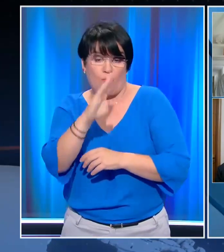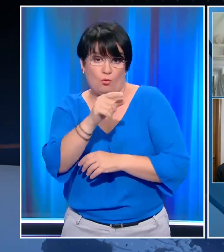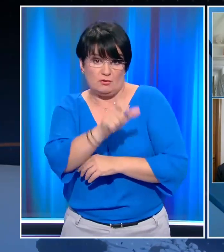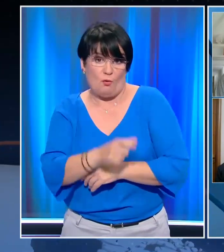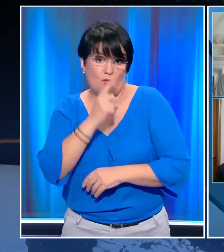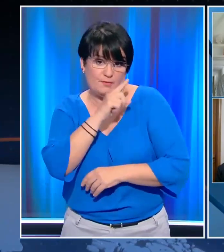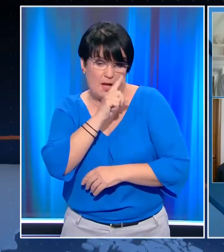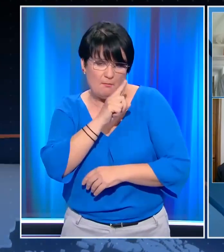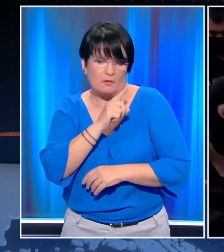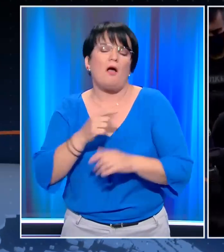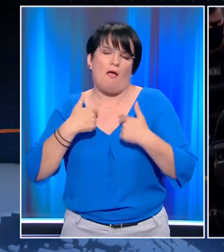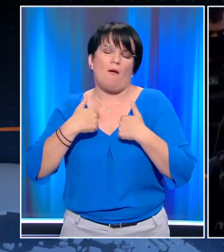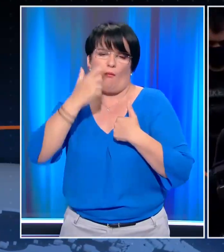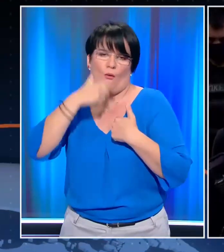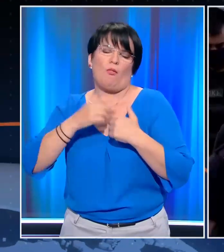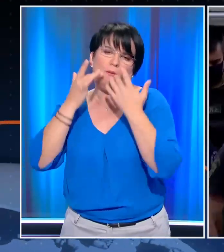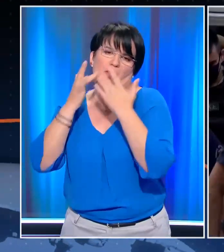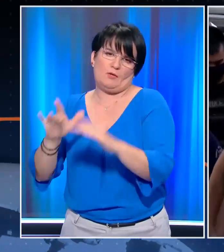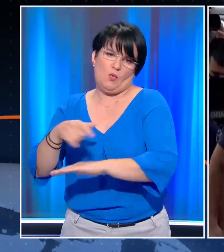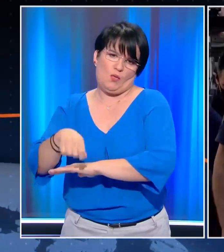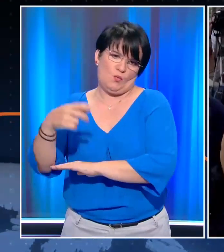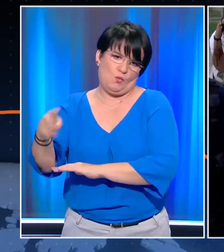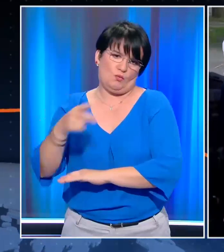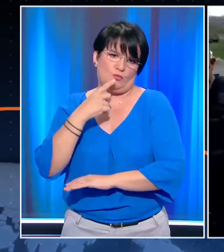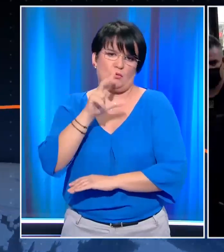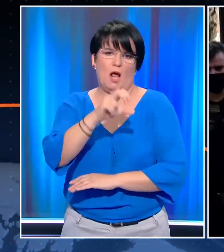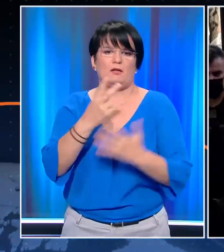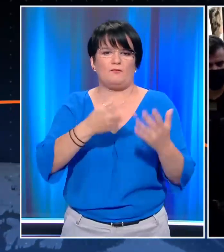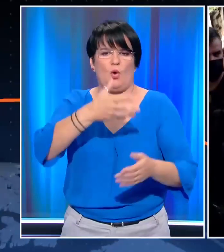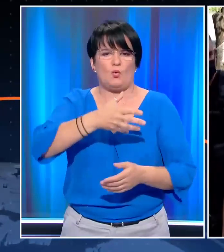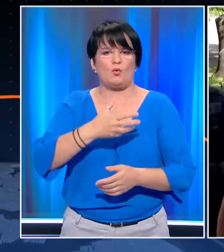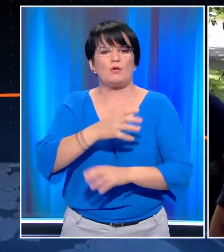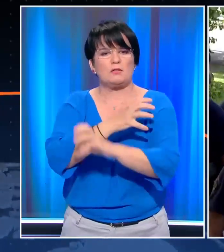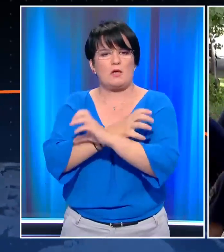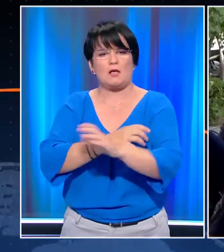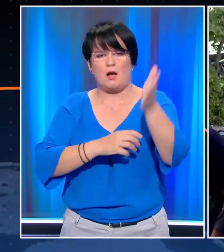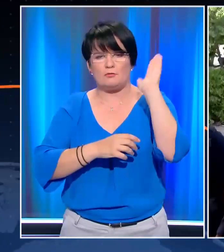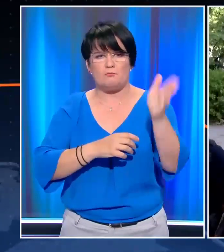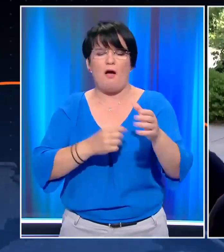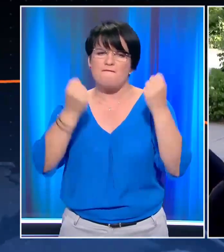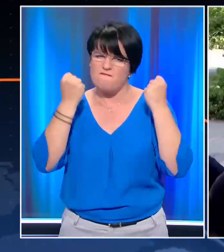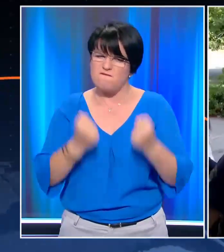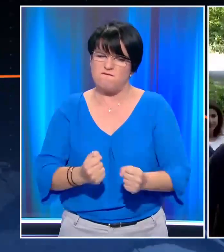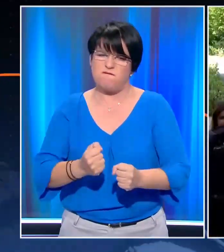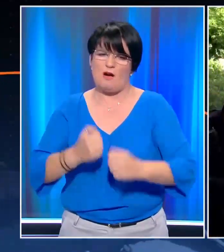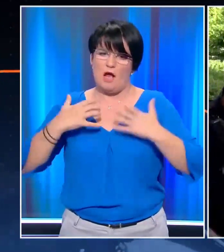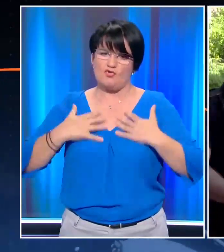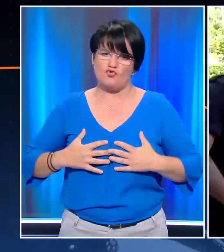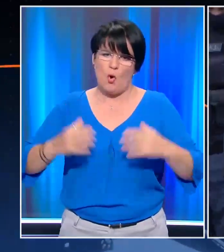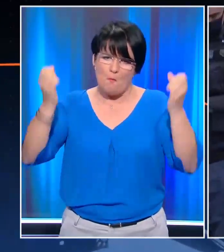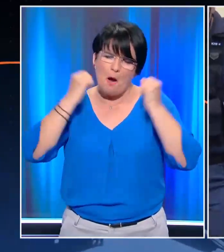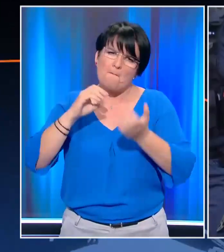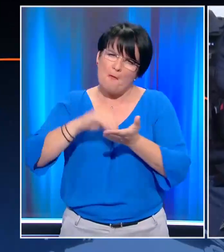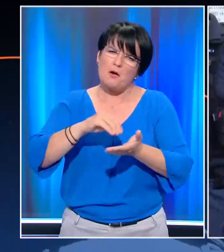σοβαρά ψυχιατρικά νοσήματα. Στον 37χρονο αρχιμανδρίτη από τη Βέρεια, ο Ισαγγελέας άσκησε δίωξη για βαριά σκοπούμενη σωματική βλάτη κατά